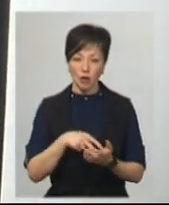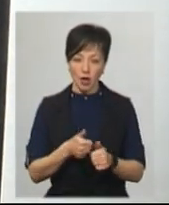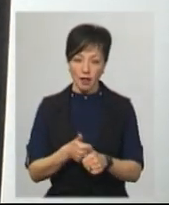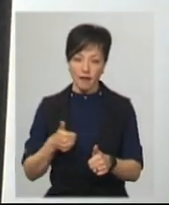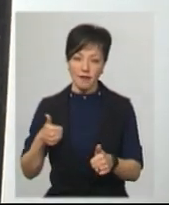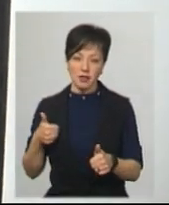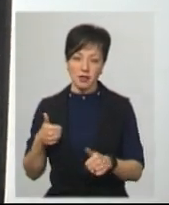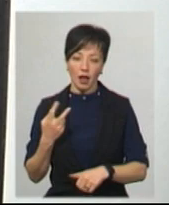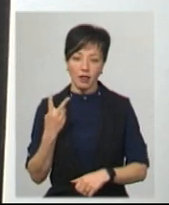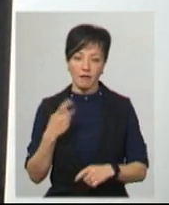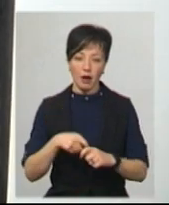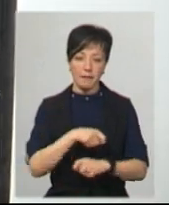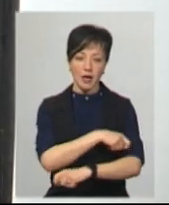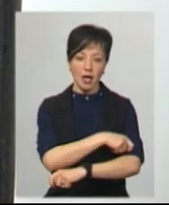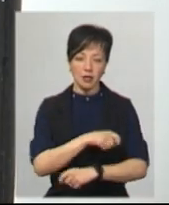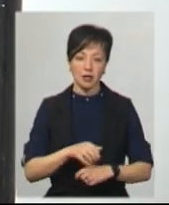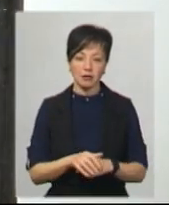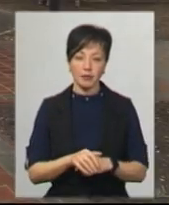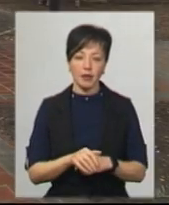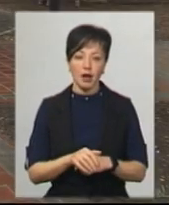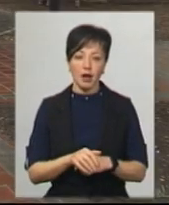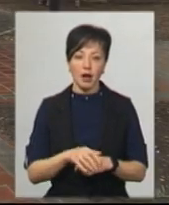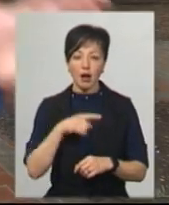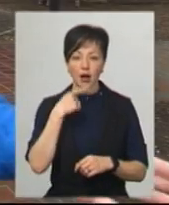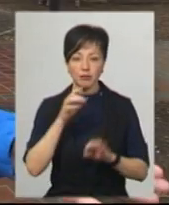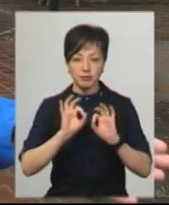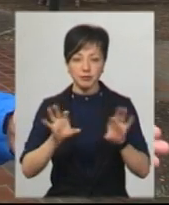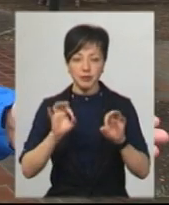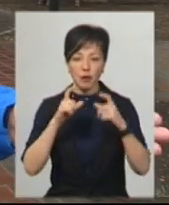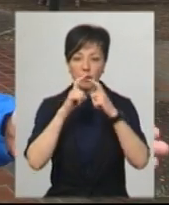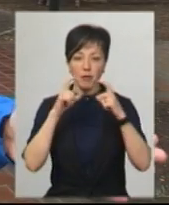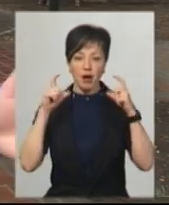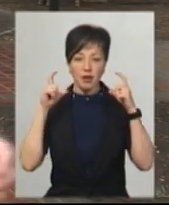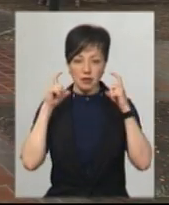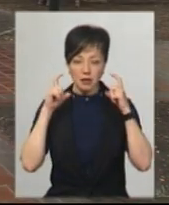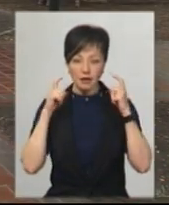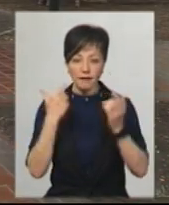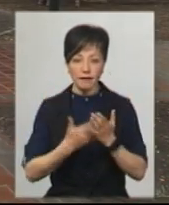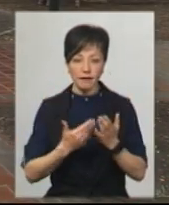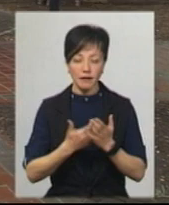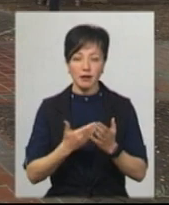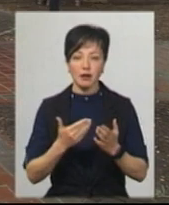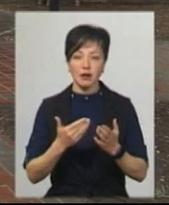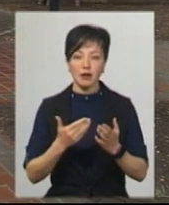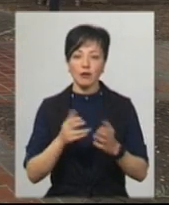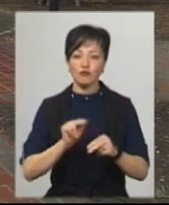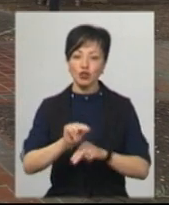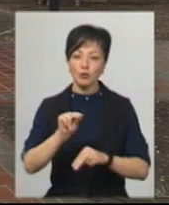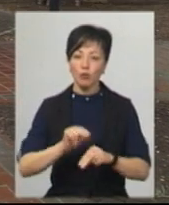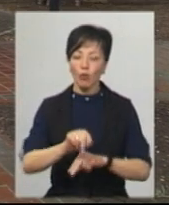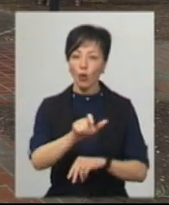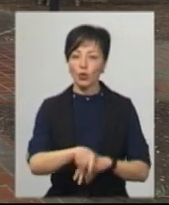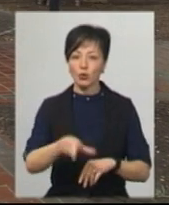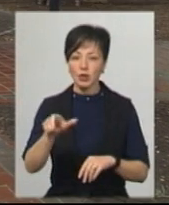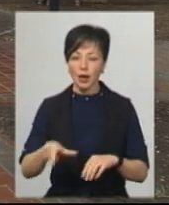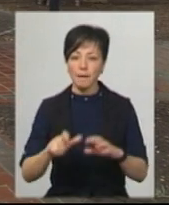відстані два метри. Ми кажемо людям замазки. Ми вчимо людей